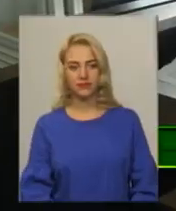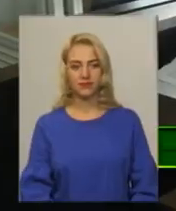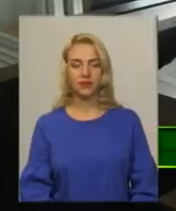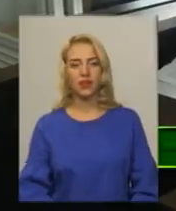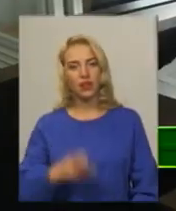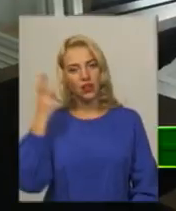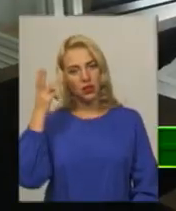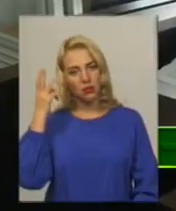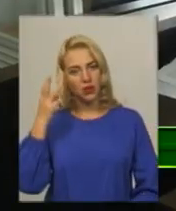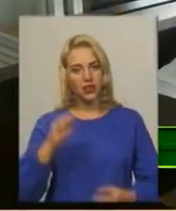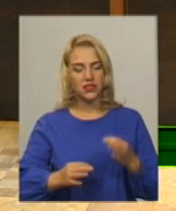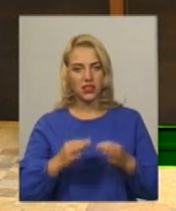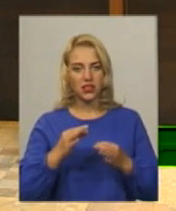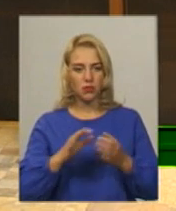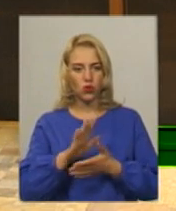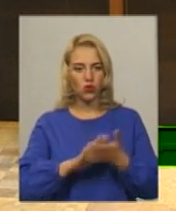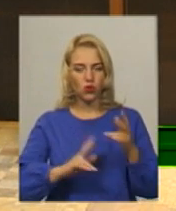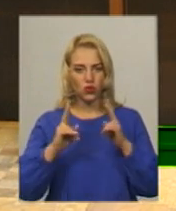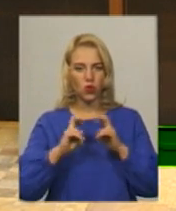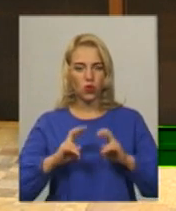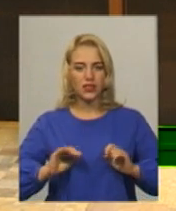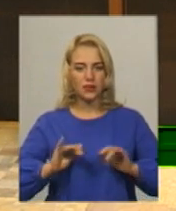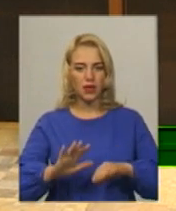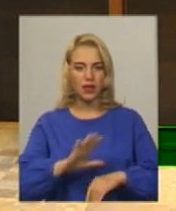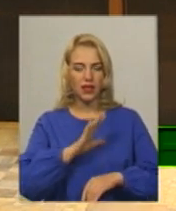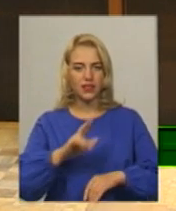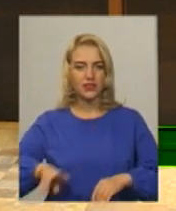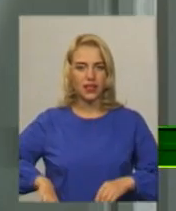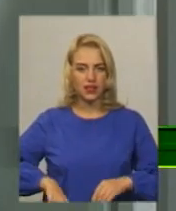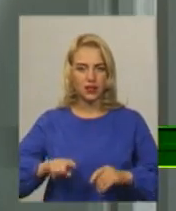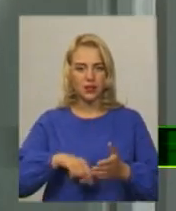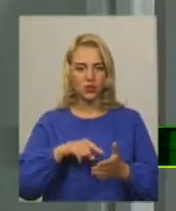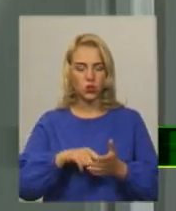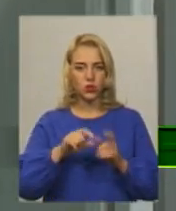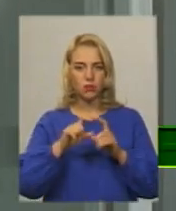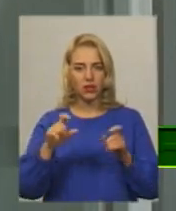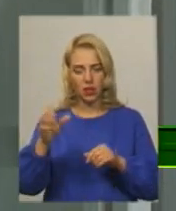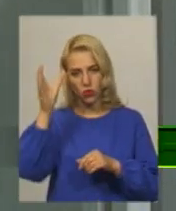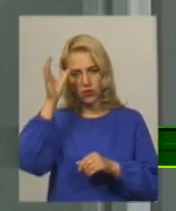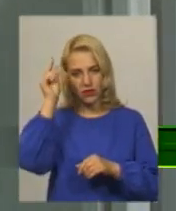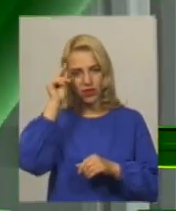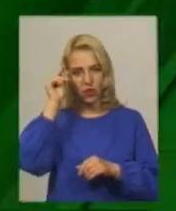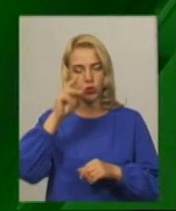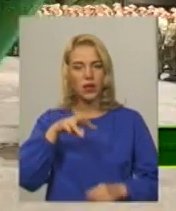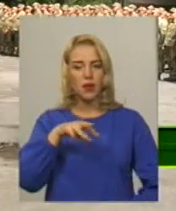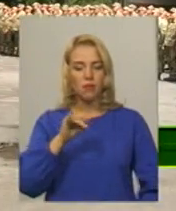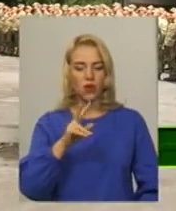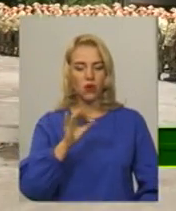Хмельницький міськрайонний суд продовжив розгляд справи екс-директора міського департаменту освіти і науки Романа Миколаєва